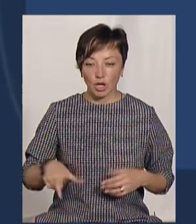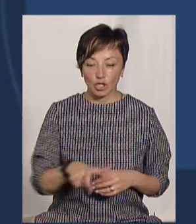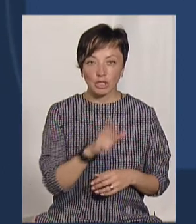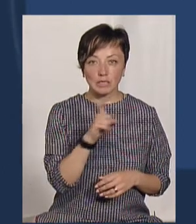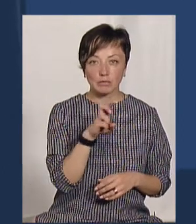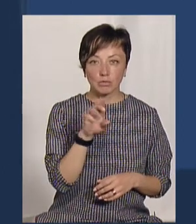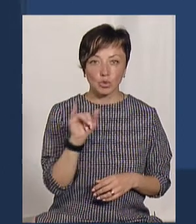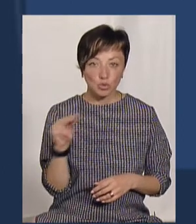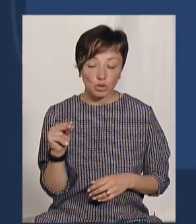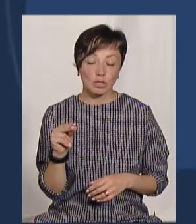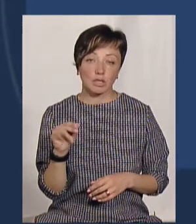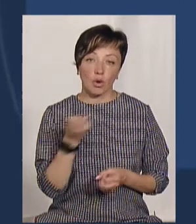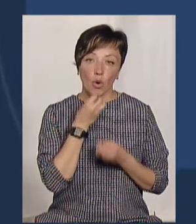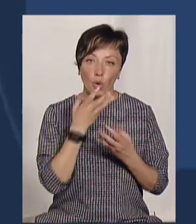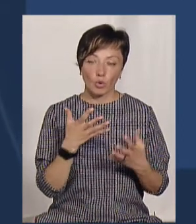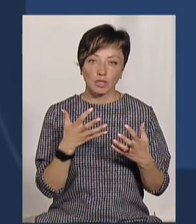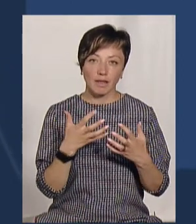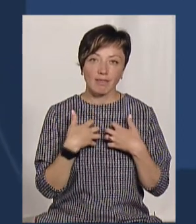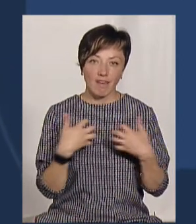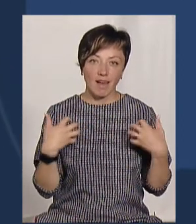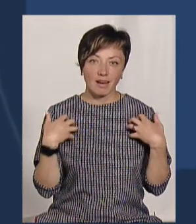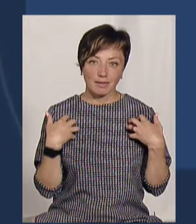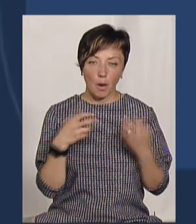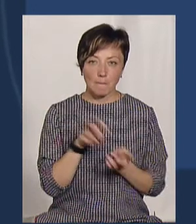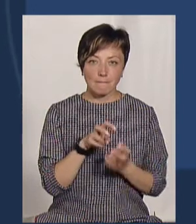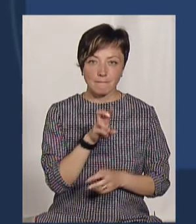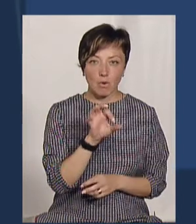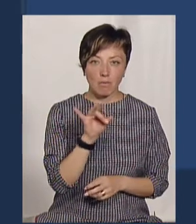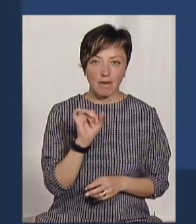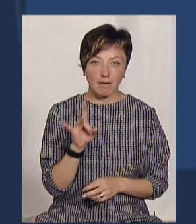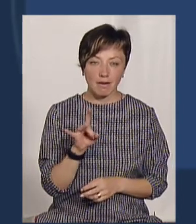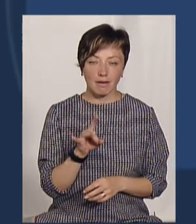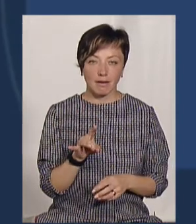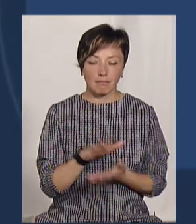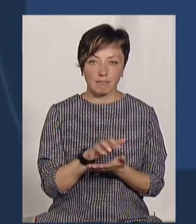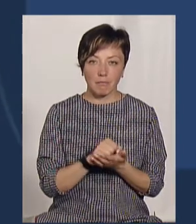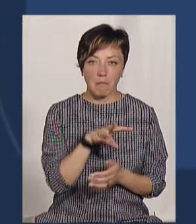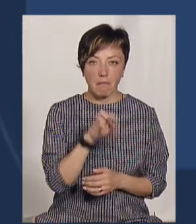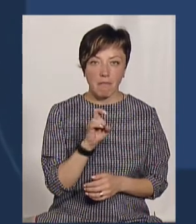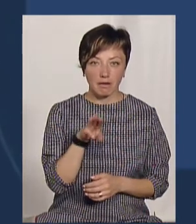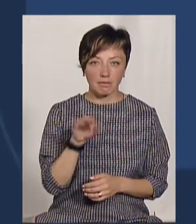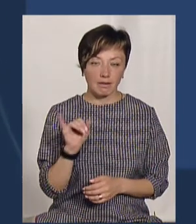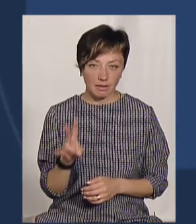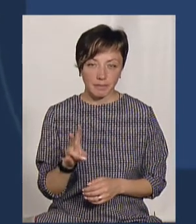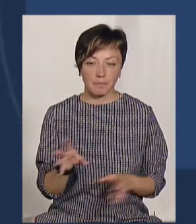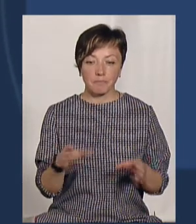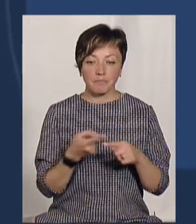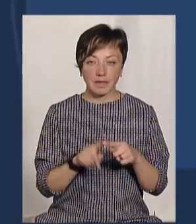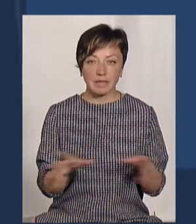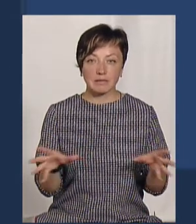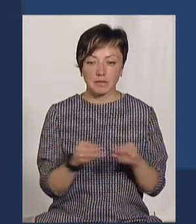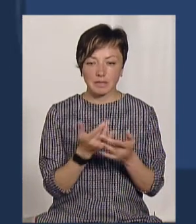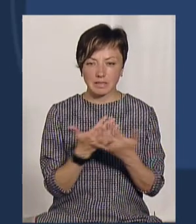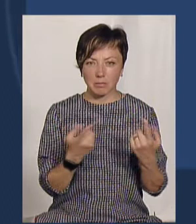досі такі хороші тваринки. Бобер Мартин. Минулого року ми з Сатенівського ОТГ, з громадськими організаціями,